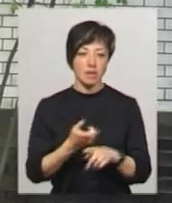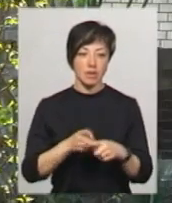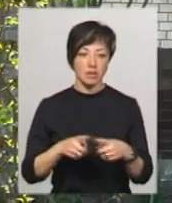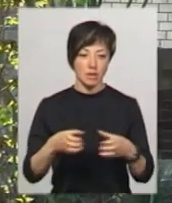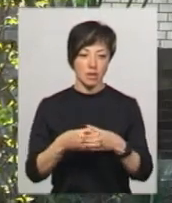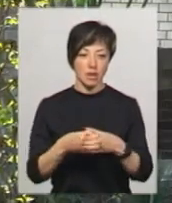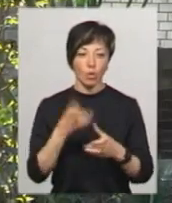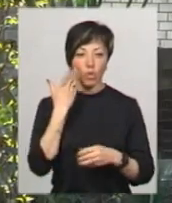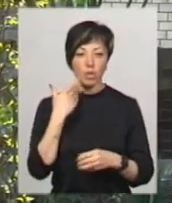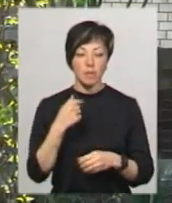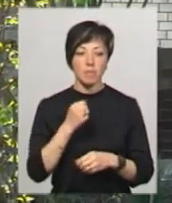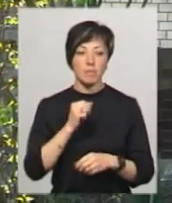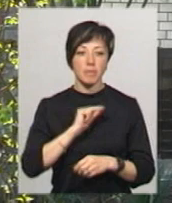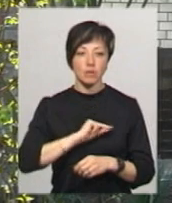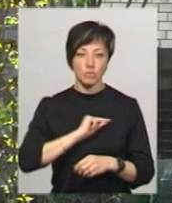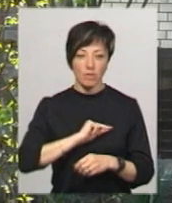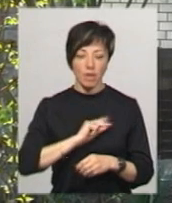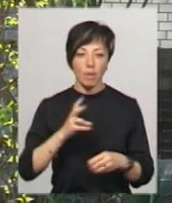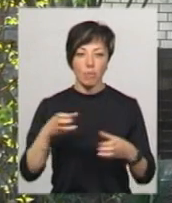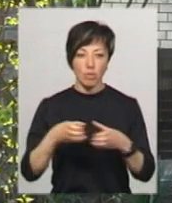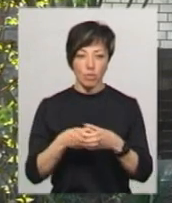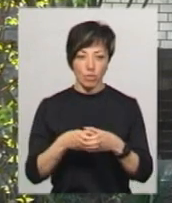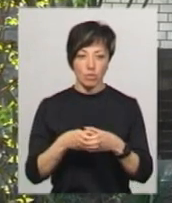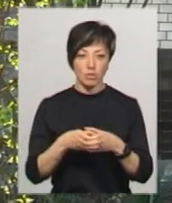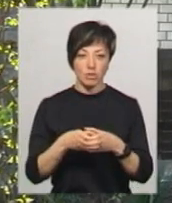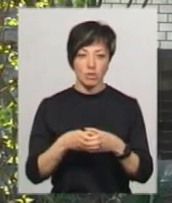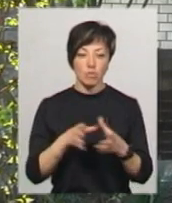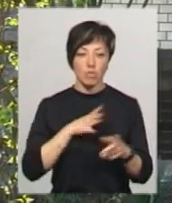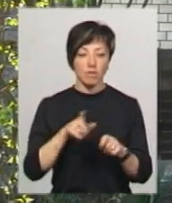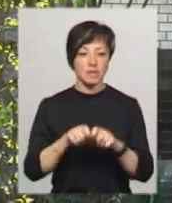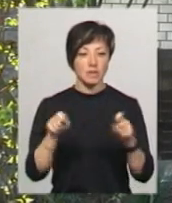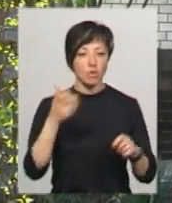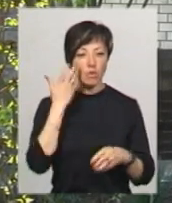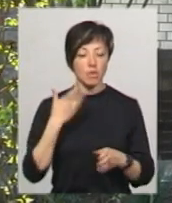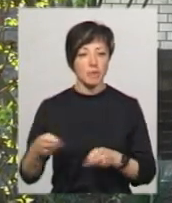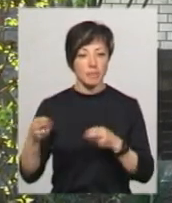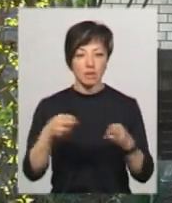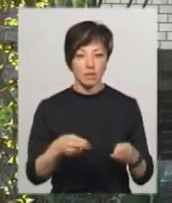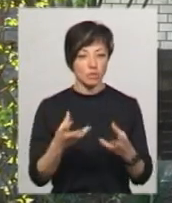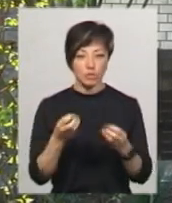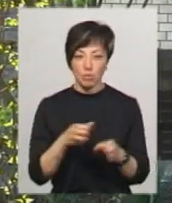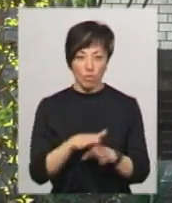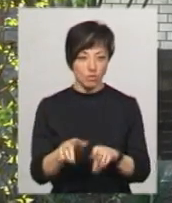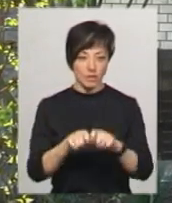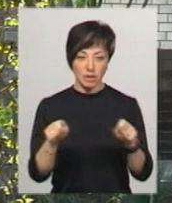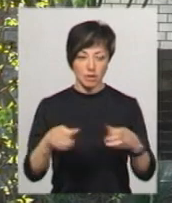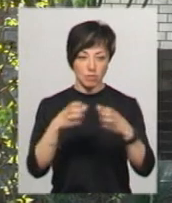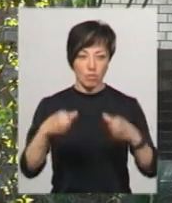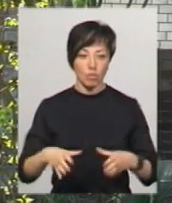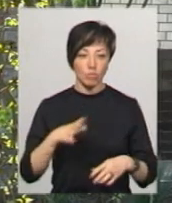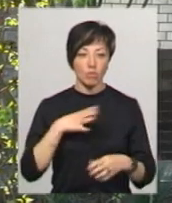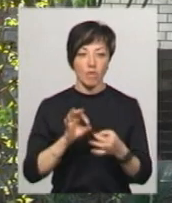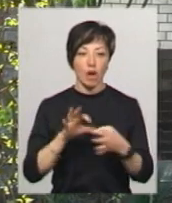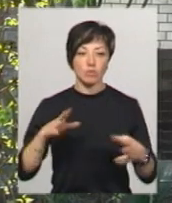отряд. Коли працювали непосередньо на блокі, блок ще був відкритий, коли ми приїхали, ще повністю відкритий був блок.